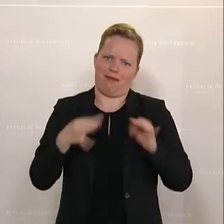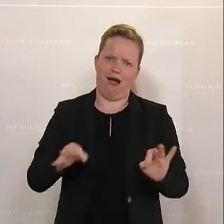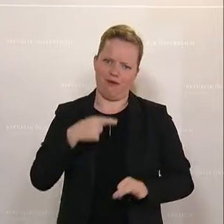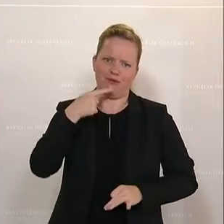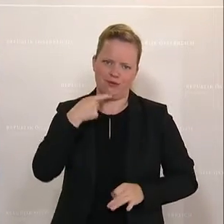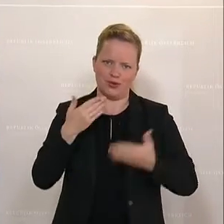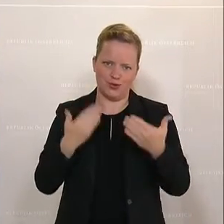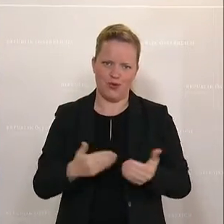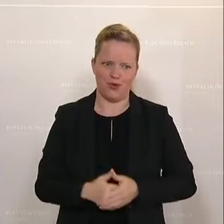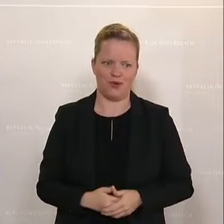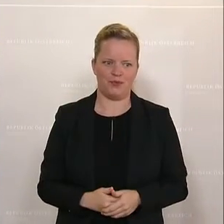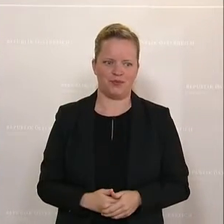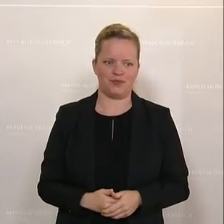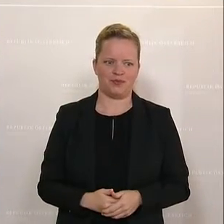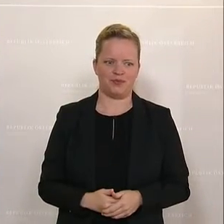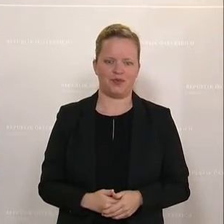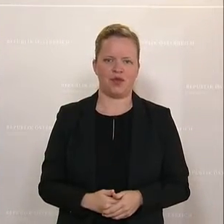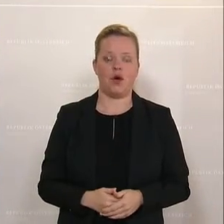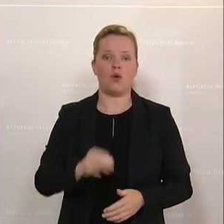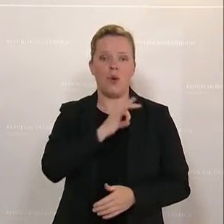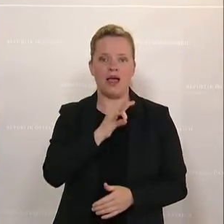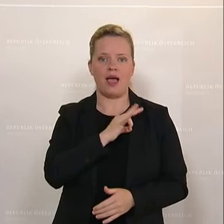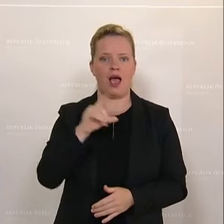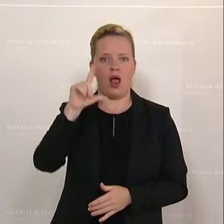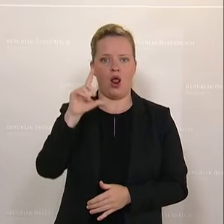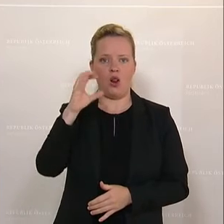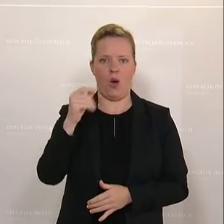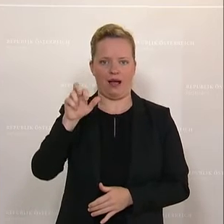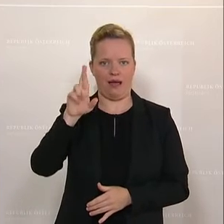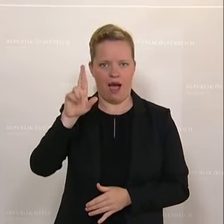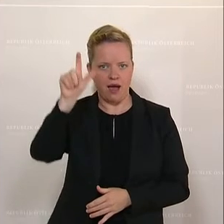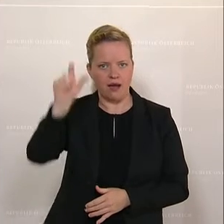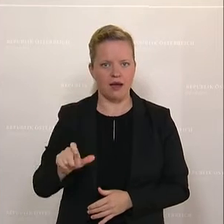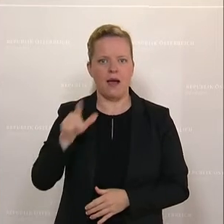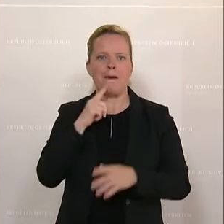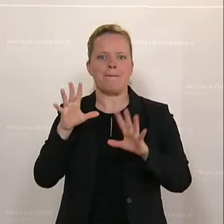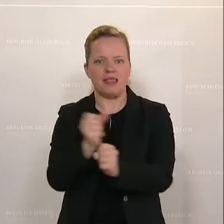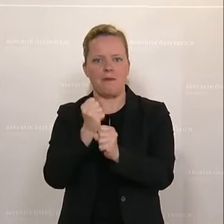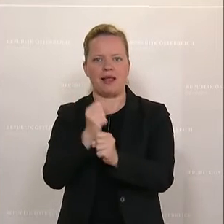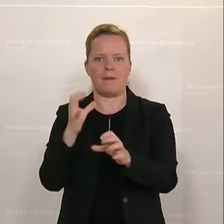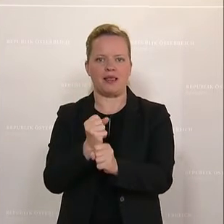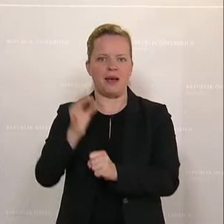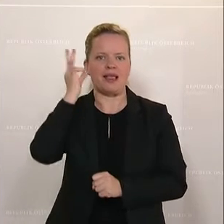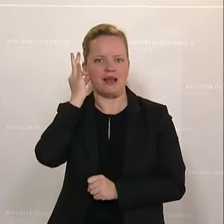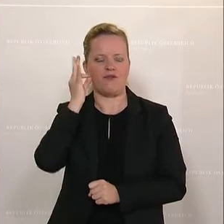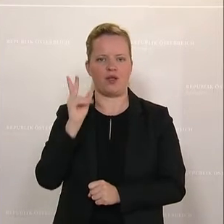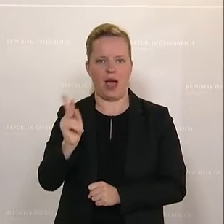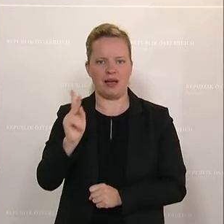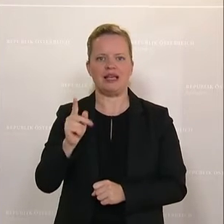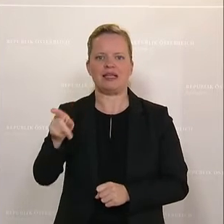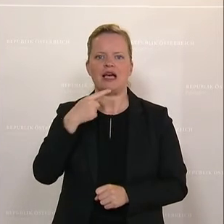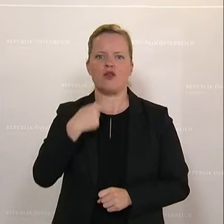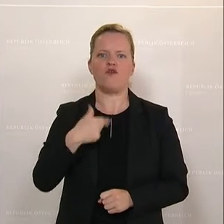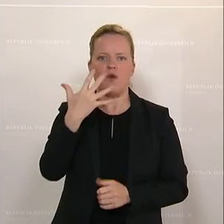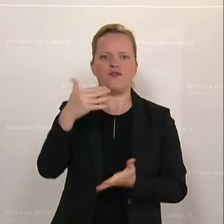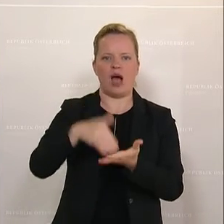Und im Übrigen, Herr Kollege Lohacker, reden Sie bitte nicht mehr, wenn Sie von den Mitarbeitern und Mitarbeitern der Kammer sprechen, von 5.000 Nasen der